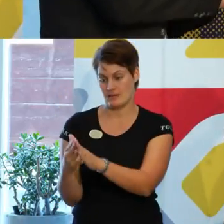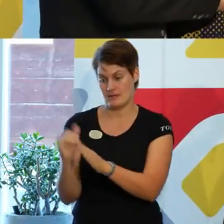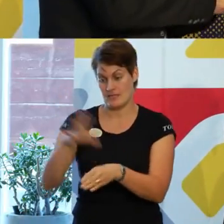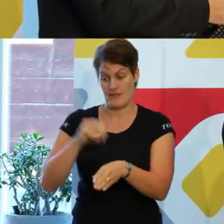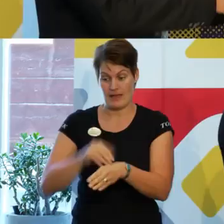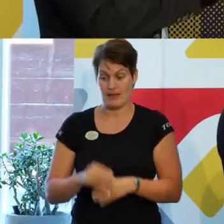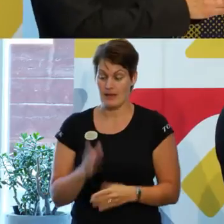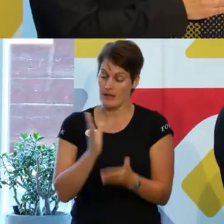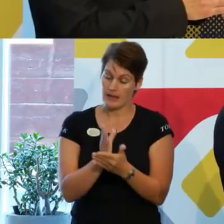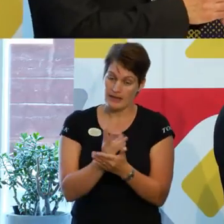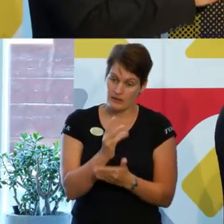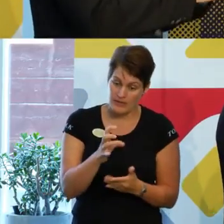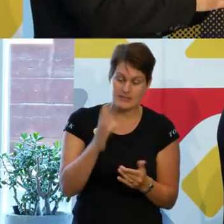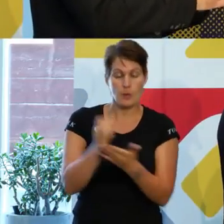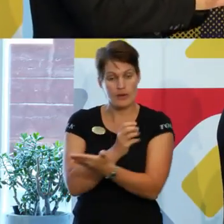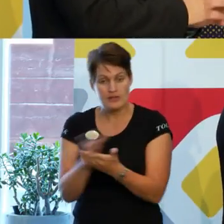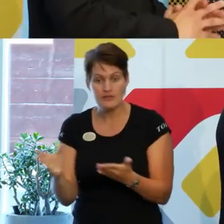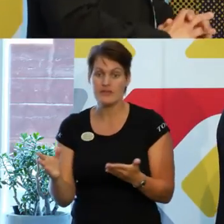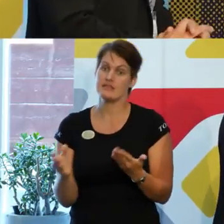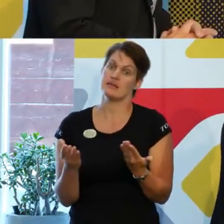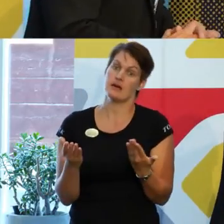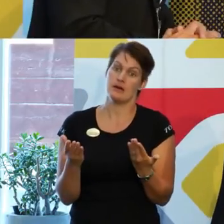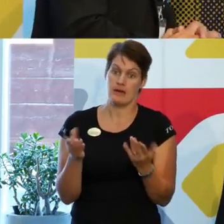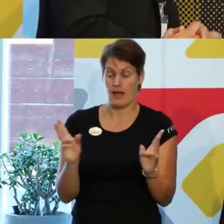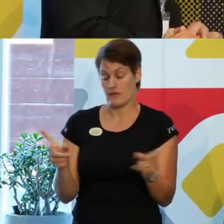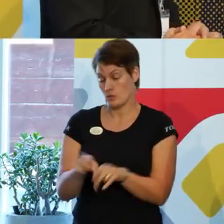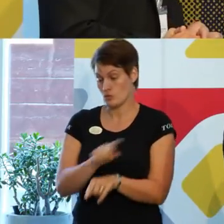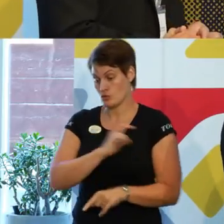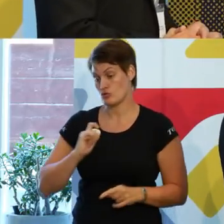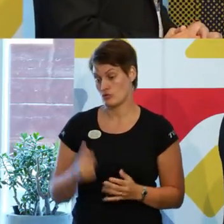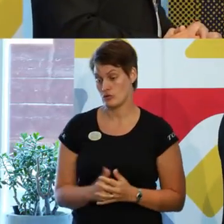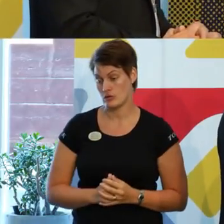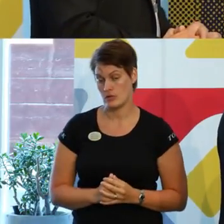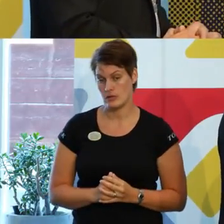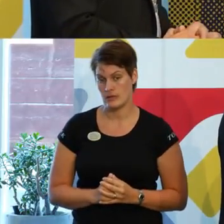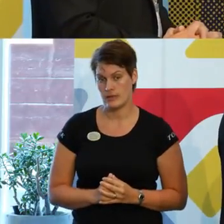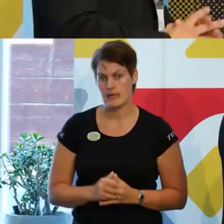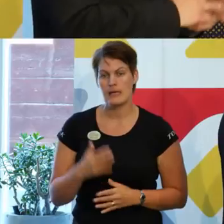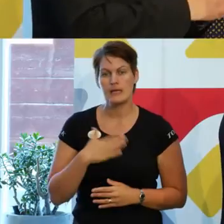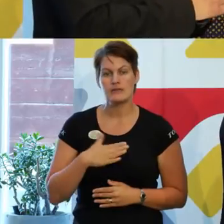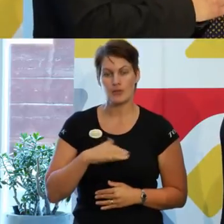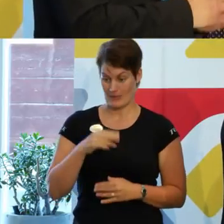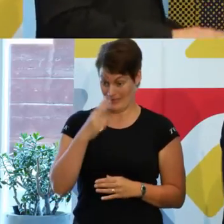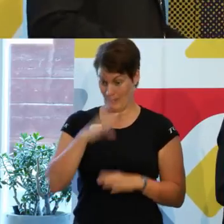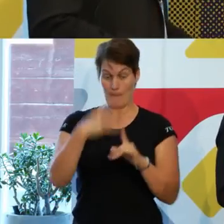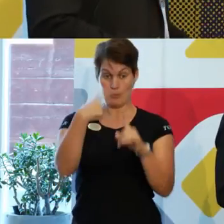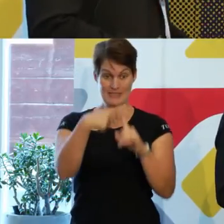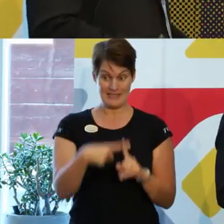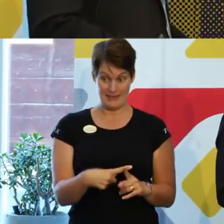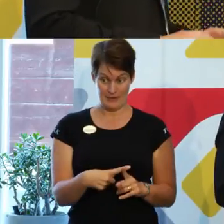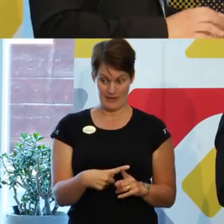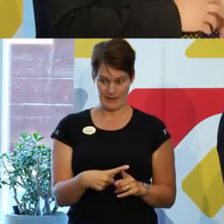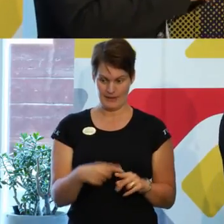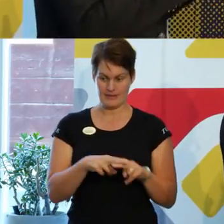rättvisa, orättvisa, alla slags människor även hos oss då. Men jag tycker om man ska titta på den positiva sidan så känner jag liksom